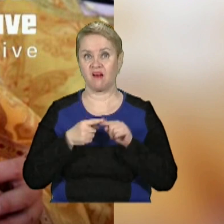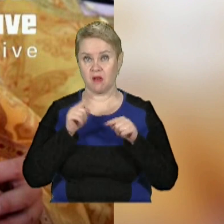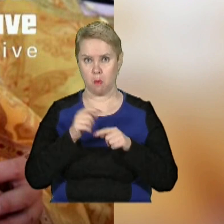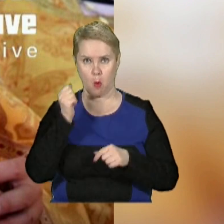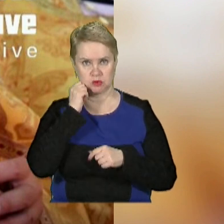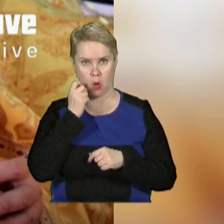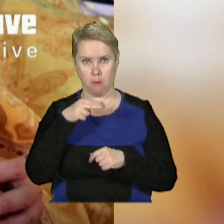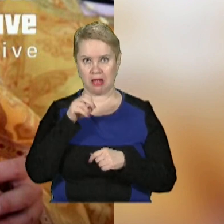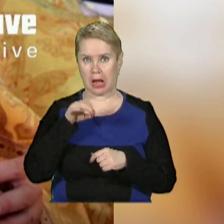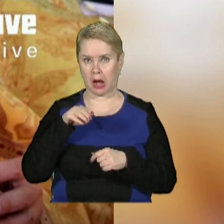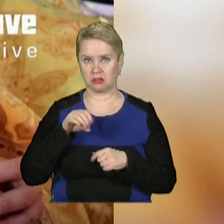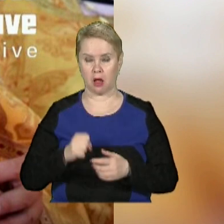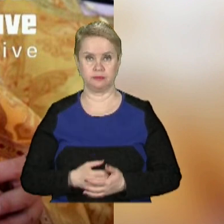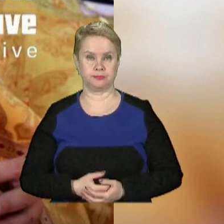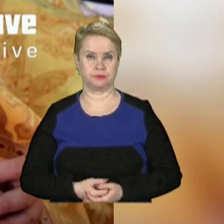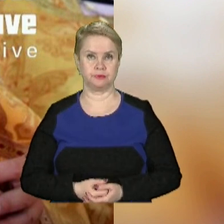Московського патріархату.